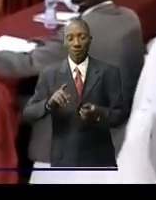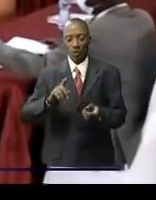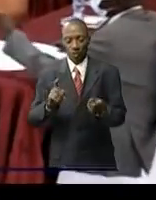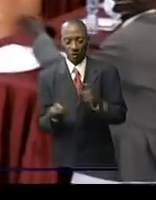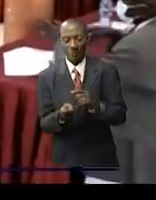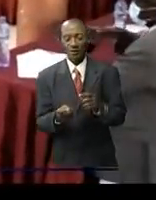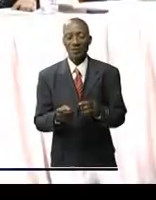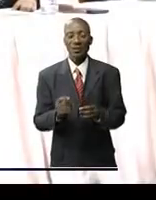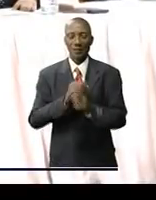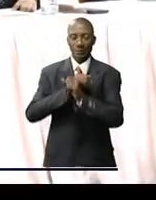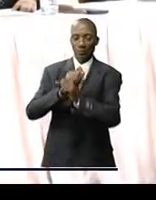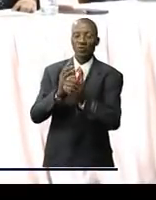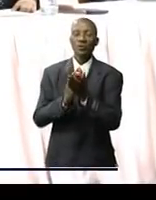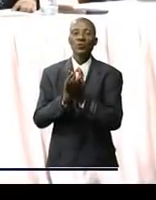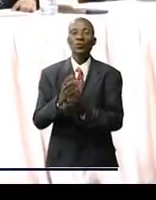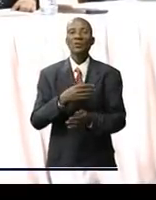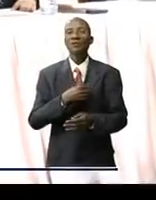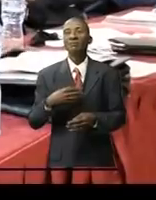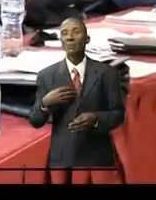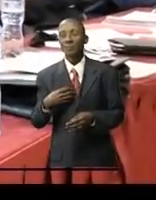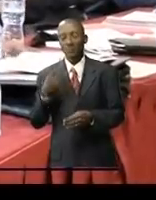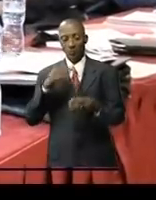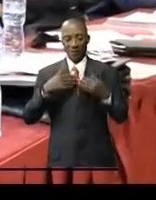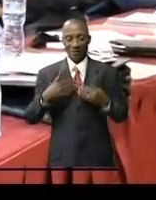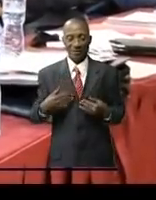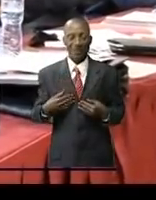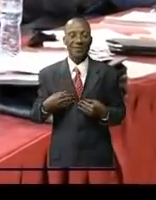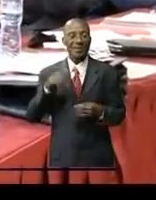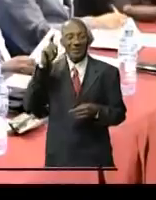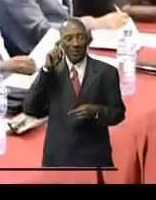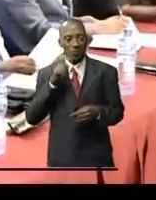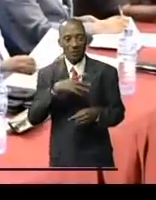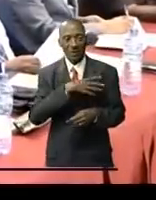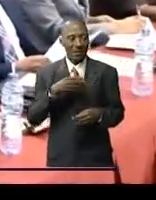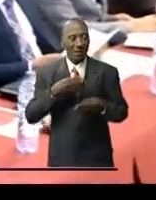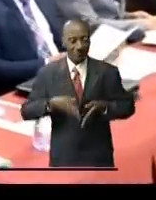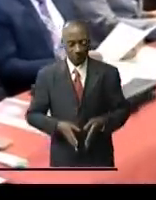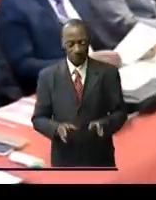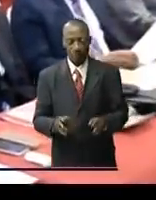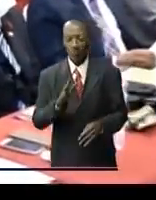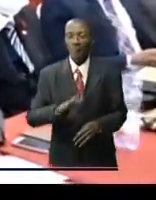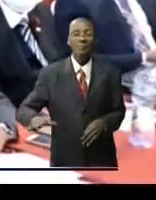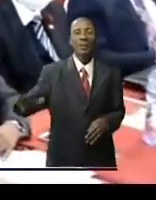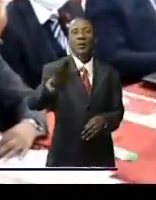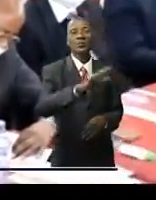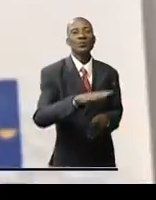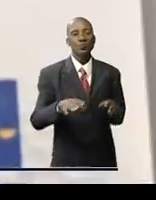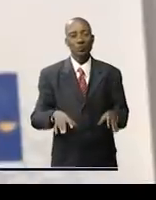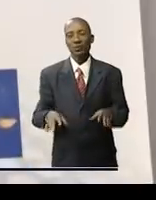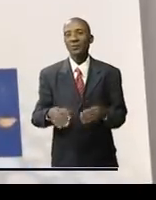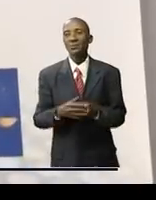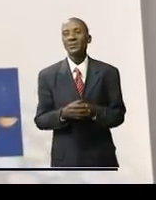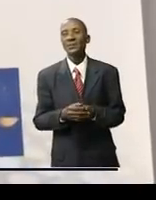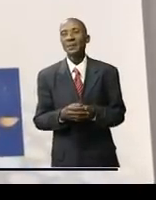femmes droits relatifs à leur santé sexuelle et des reproductions sur toute l'étendue du territoire national que le conseil supérieur de la